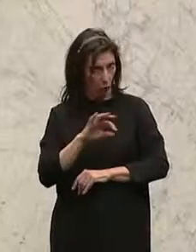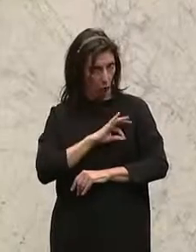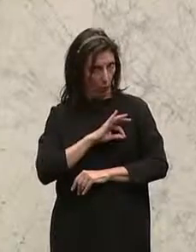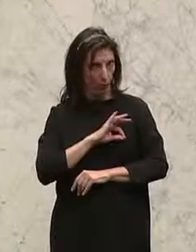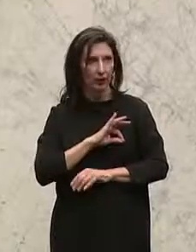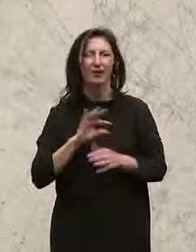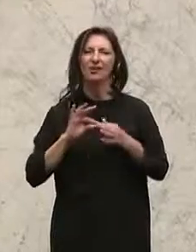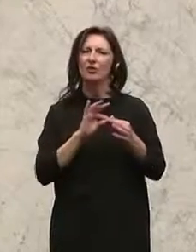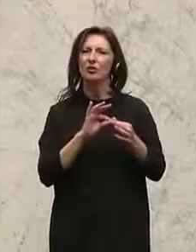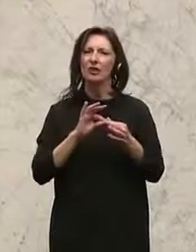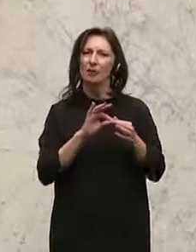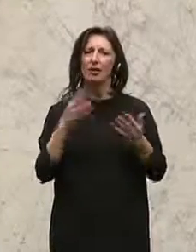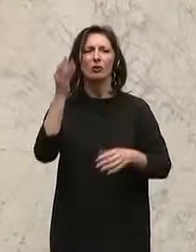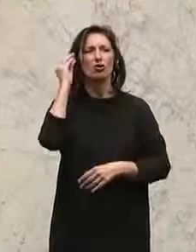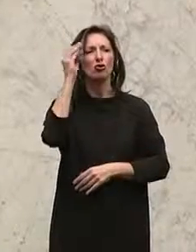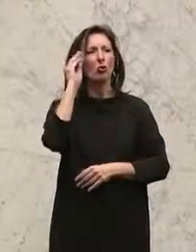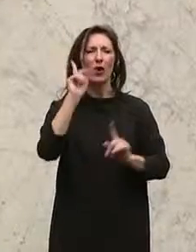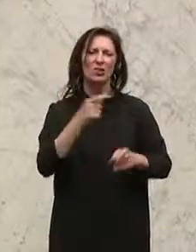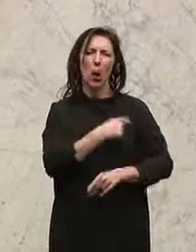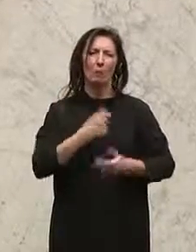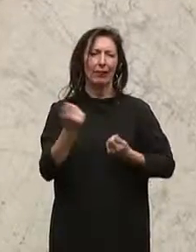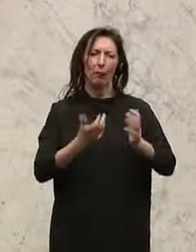betreffend Parteipolitik raus aus der Schule.